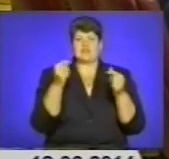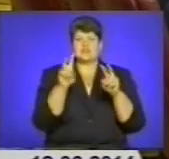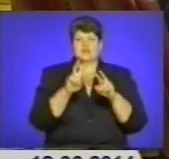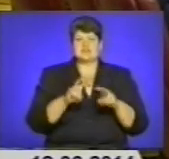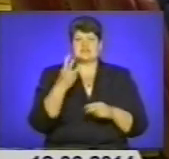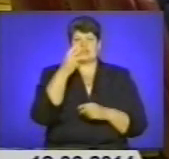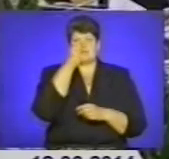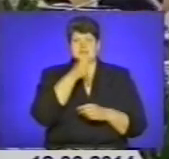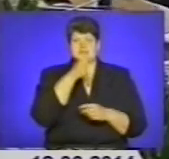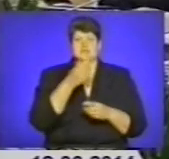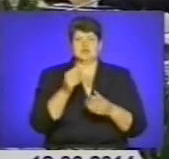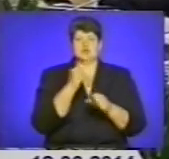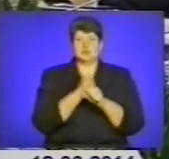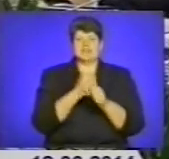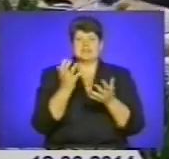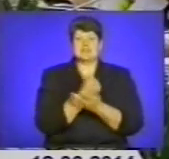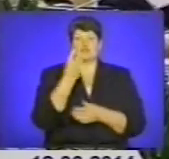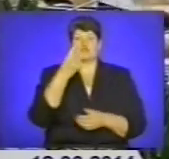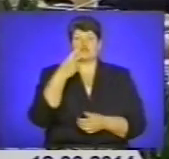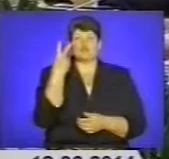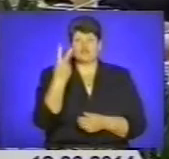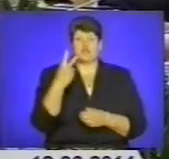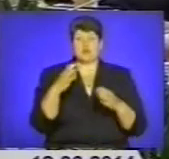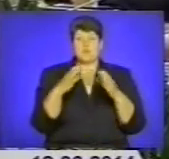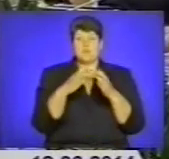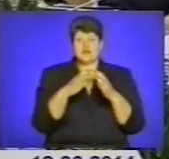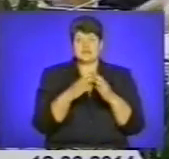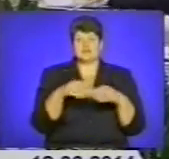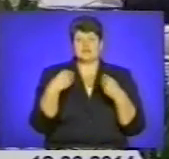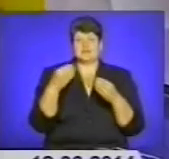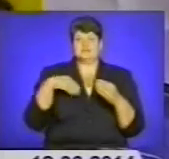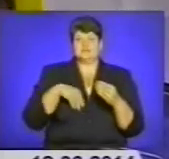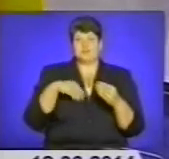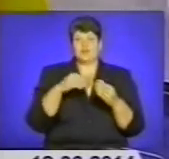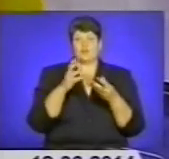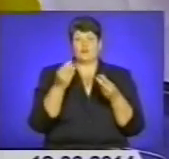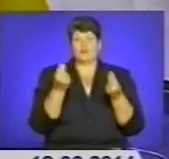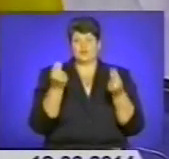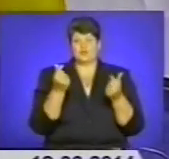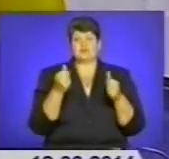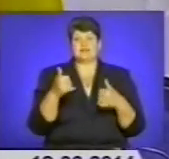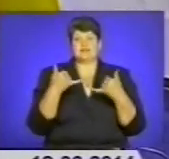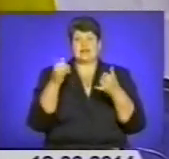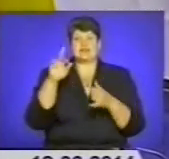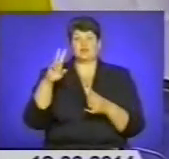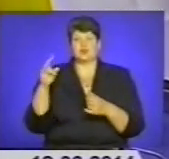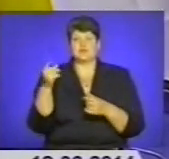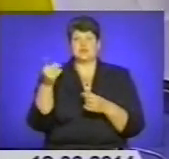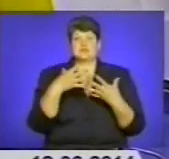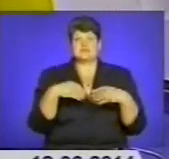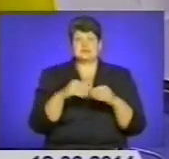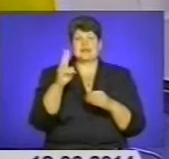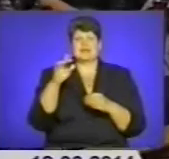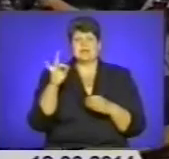роботи знайшла 42 компанії, які наповнювали бюджет президента-втікача Віктора Януковича та його сім'ї. Установи були зареєстровані на Кіпрі,